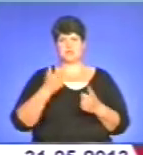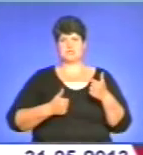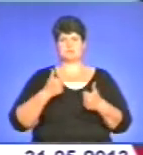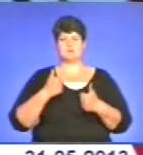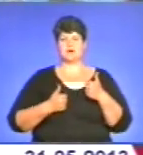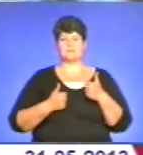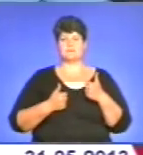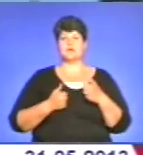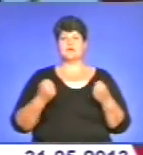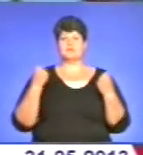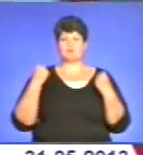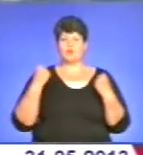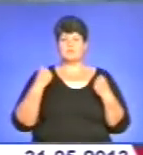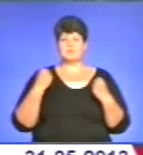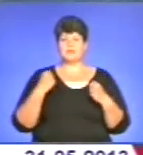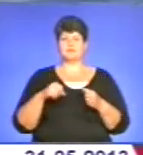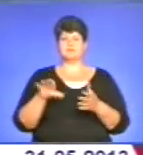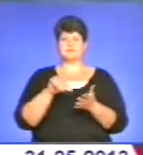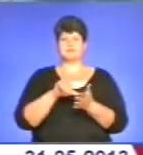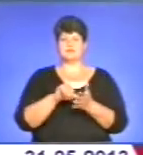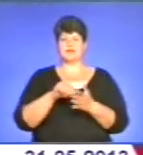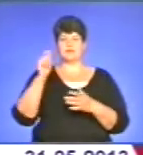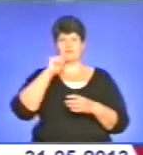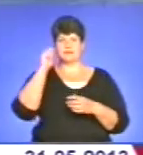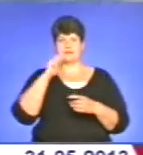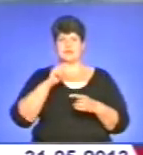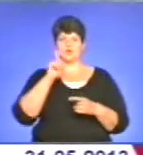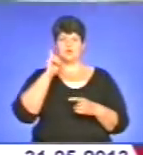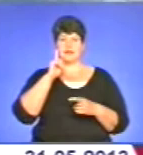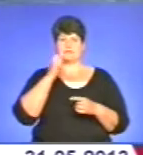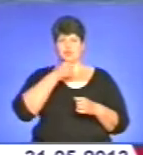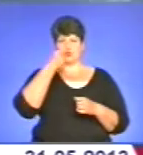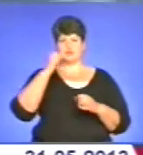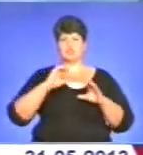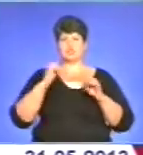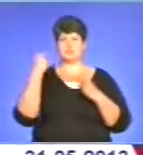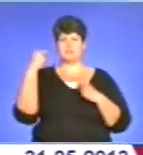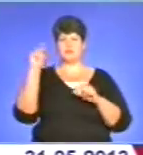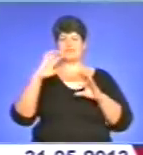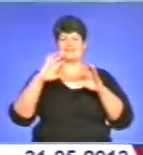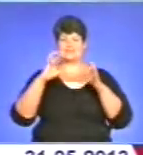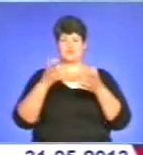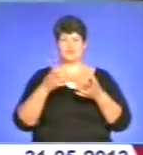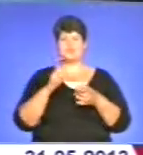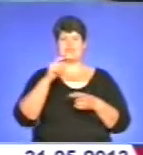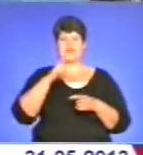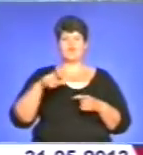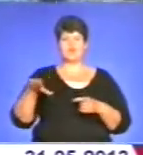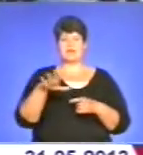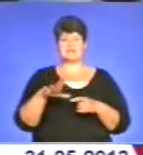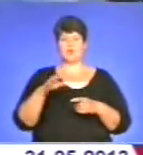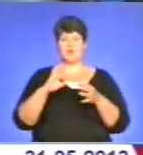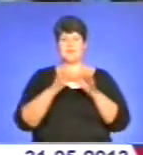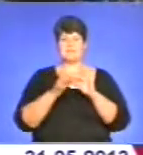Спортсменам школи довелося представляти країну на юніорському та дорослому чемпіонатах світу – Європейському олімпійському фестивалі.